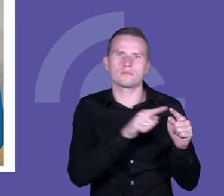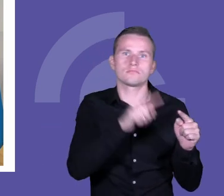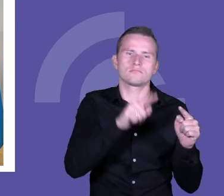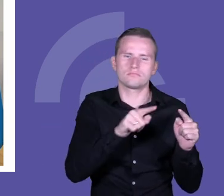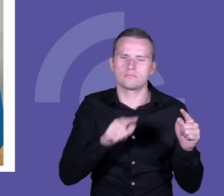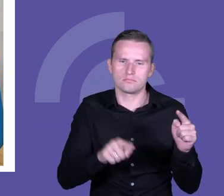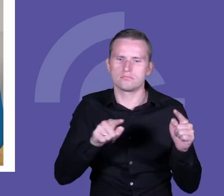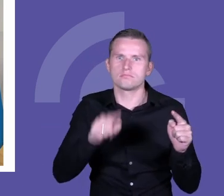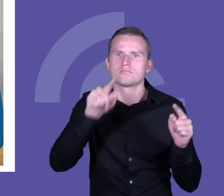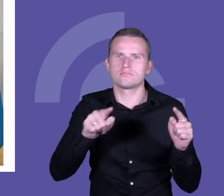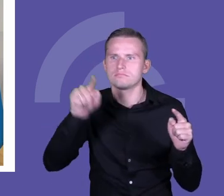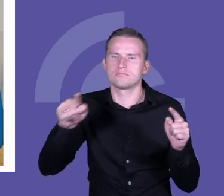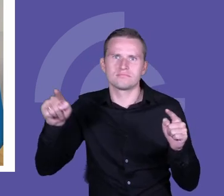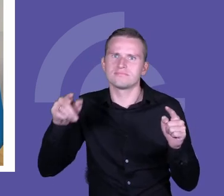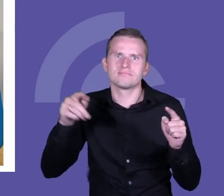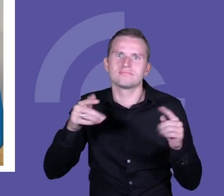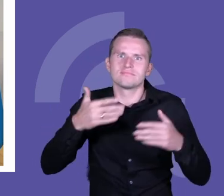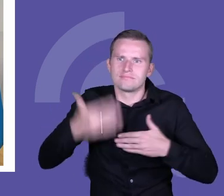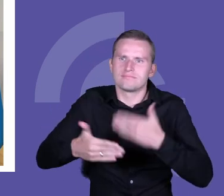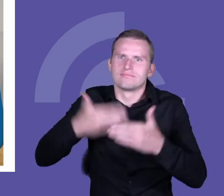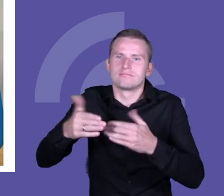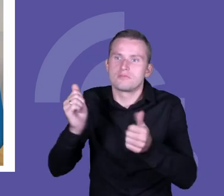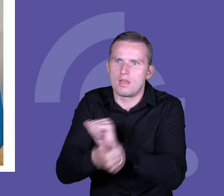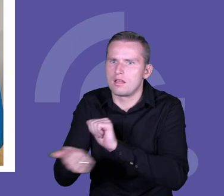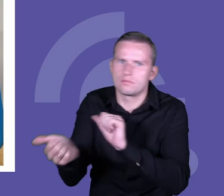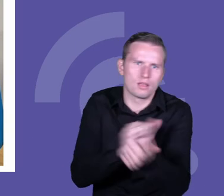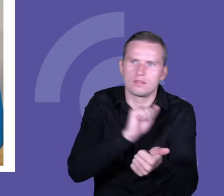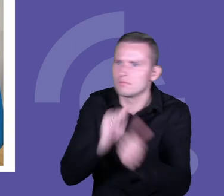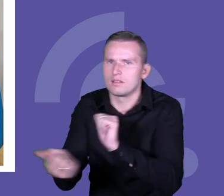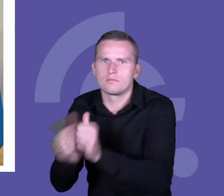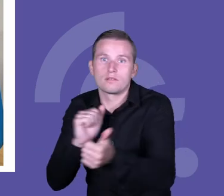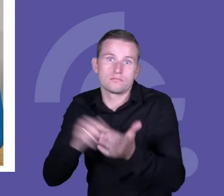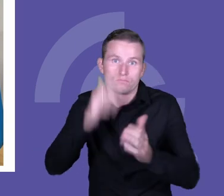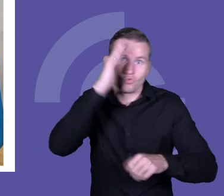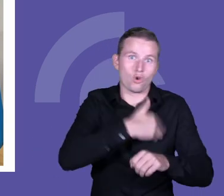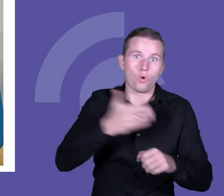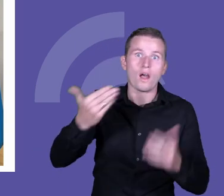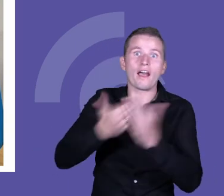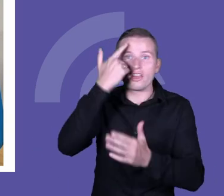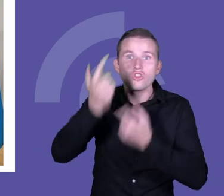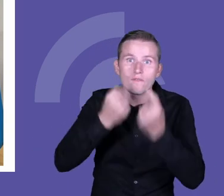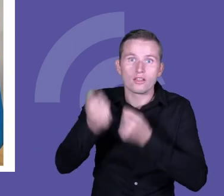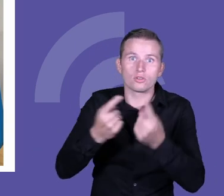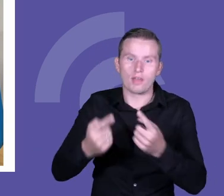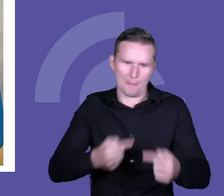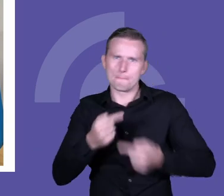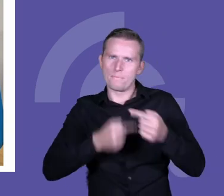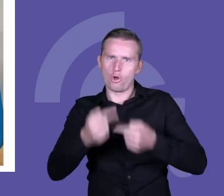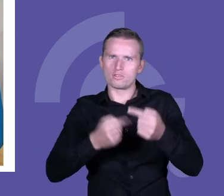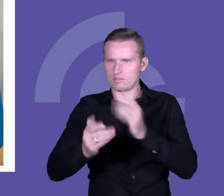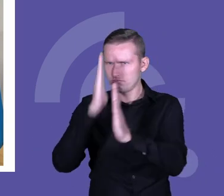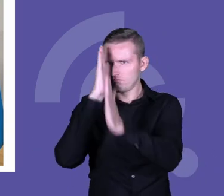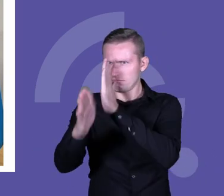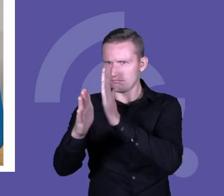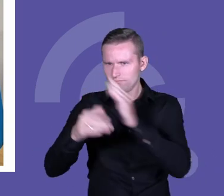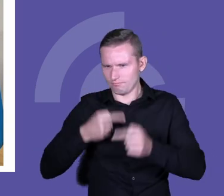zmienić. To jest też historia Szkoły dla Innowatora, gdzie była zaplanowana w pewien sposób, proces był wytyczony. Ja myślę